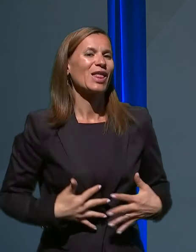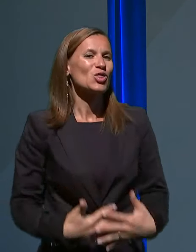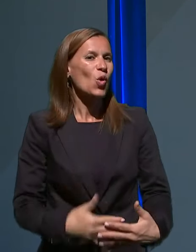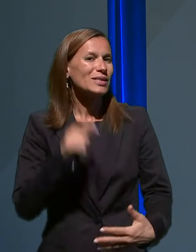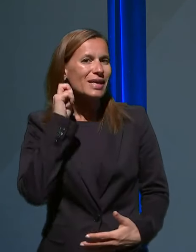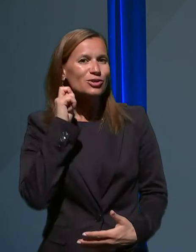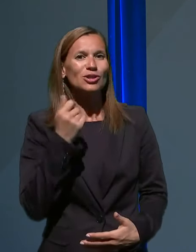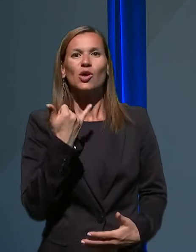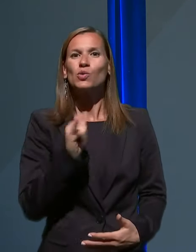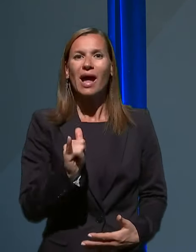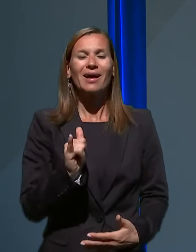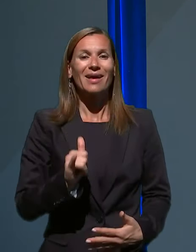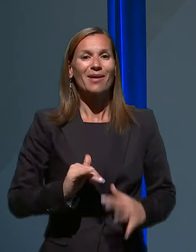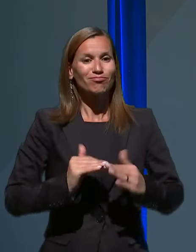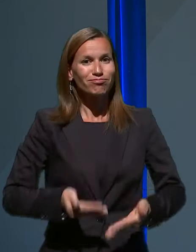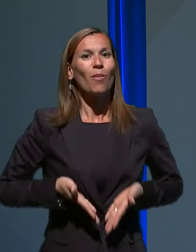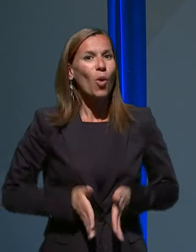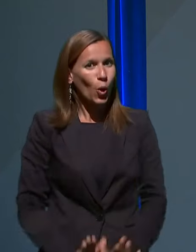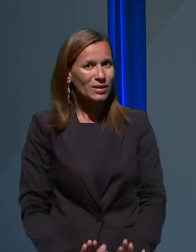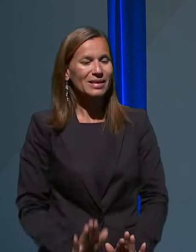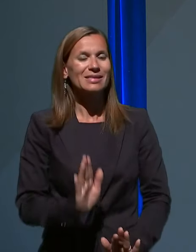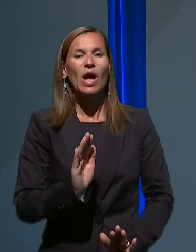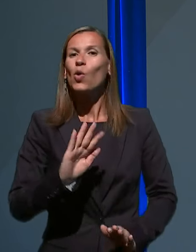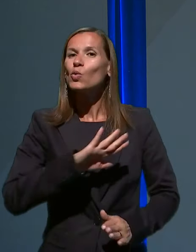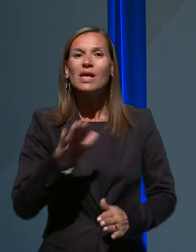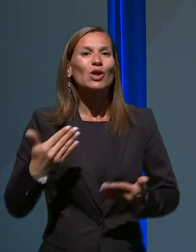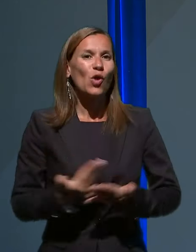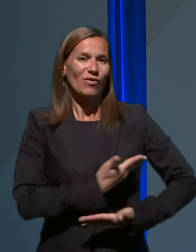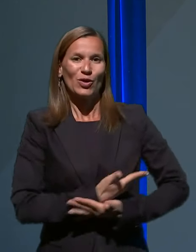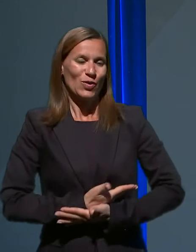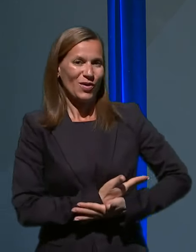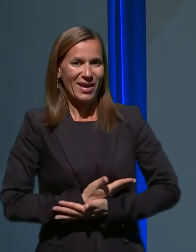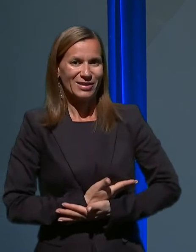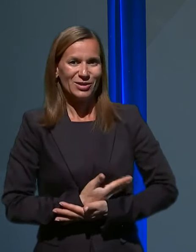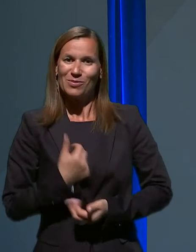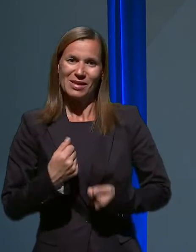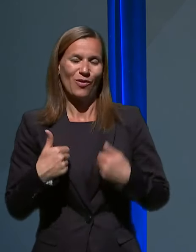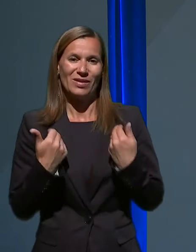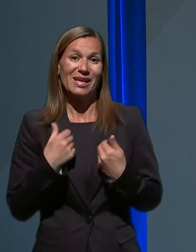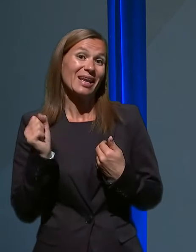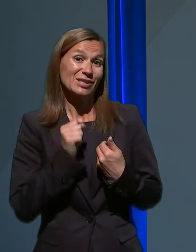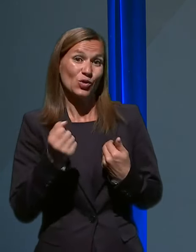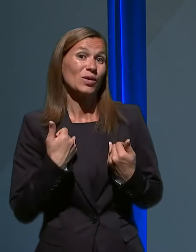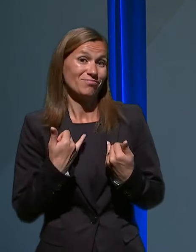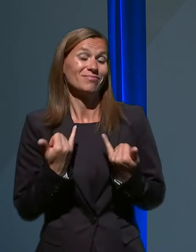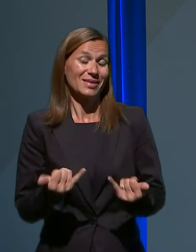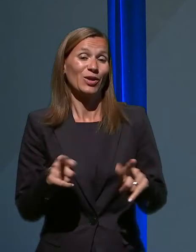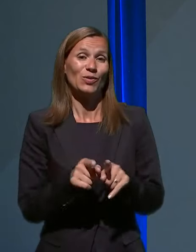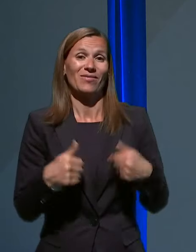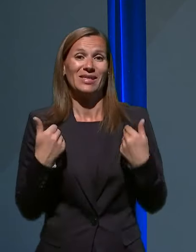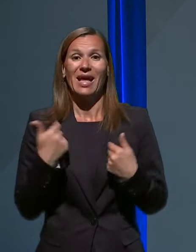porodnice in novorojenčkov. Tako da sem vesela, da se obe